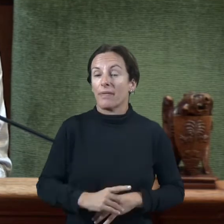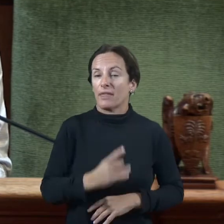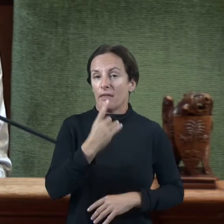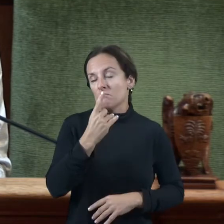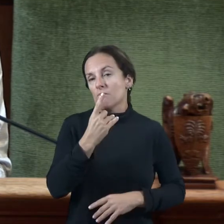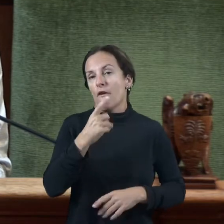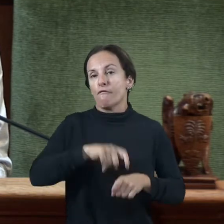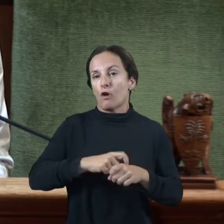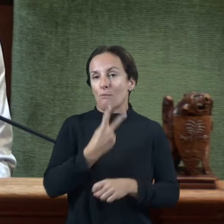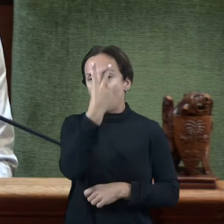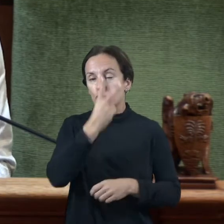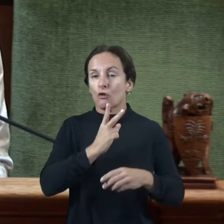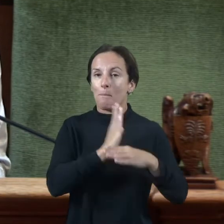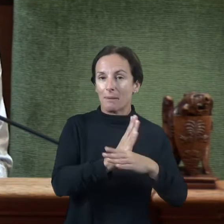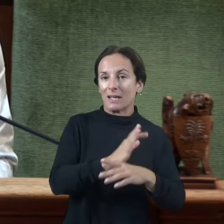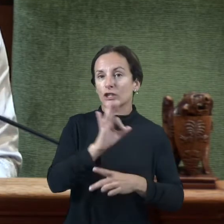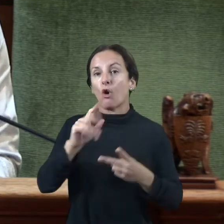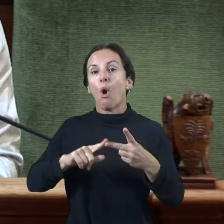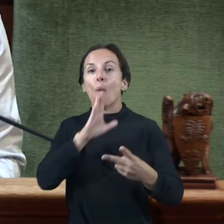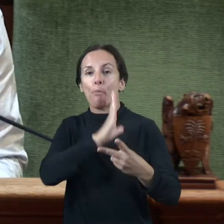tipologia de l'estudi que es vulgui realitzar